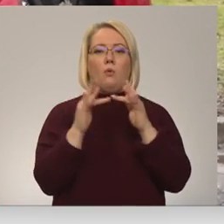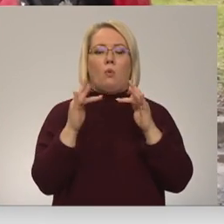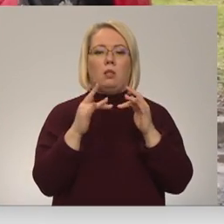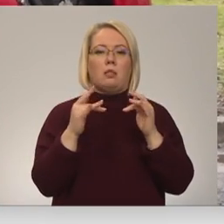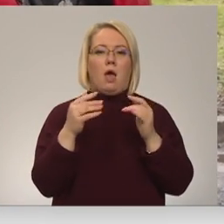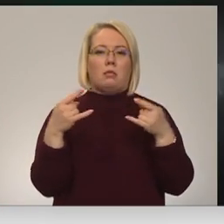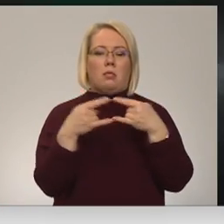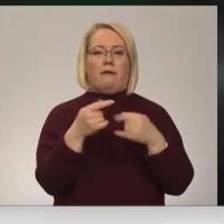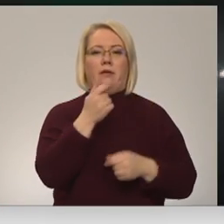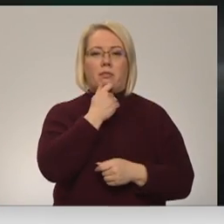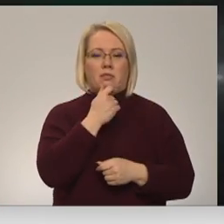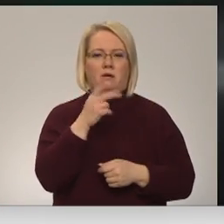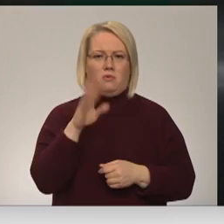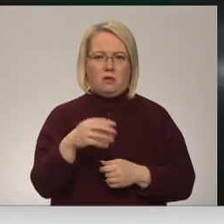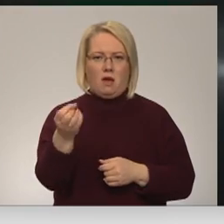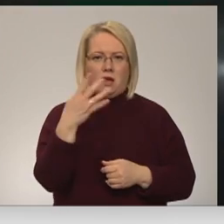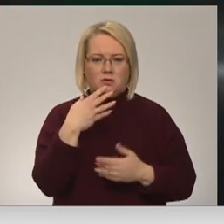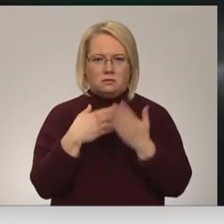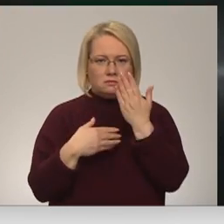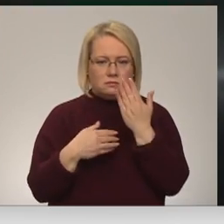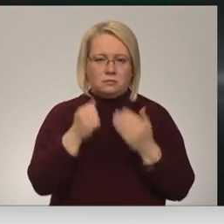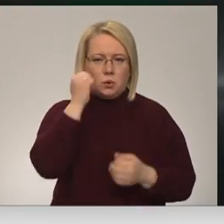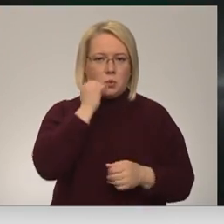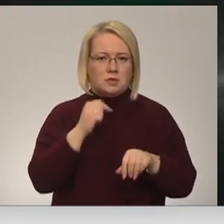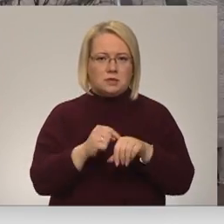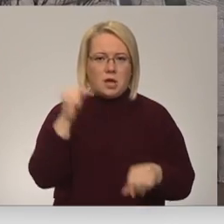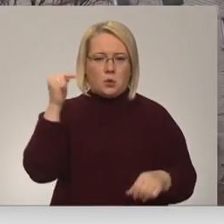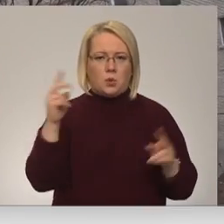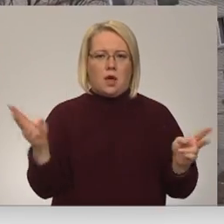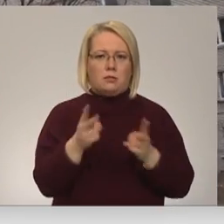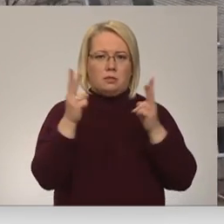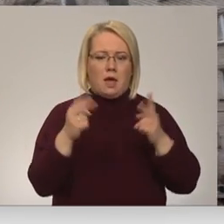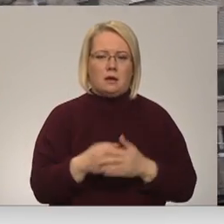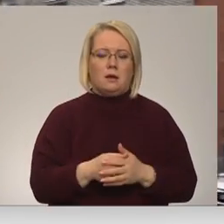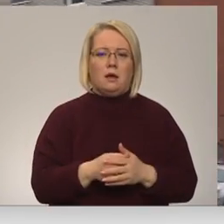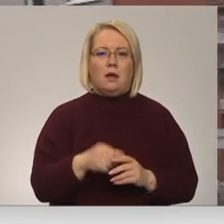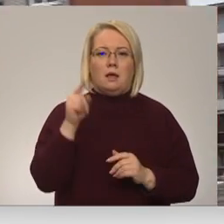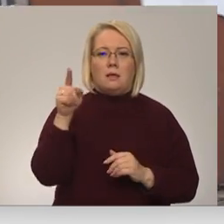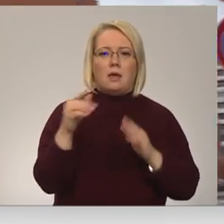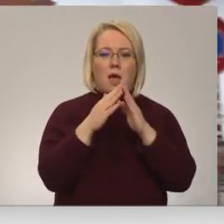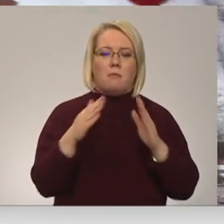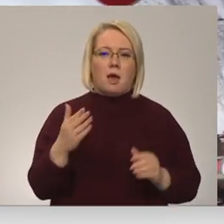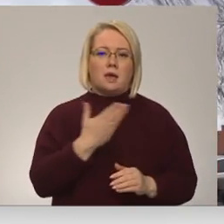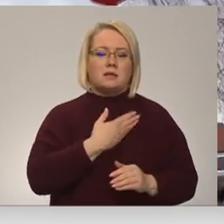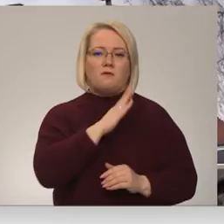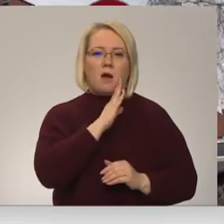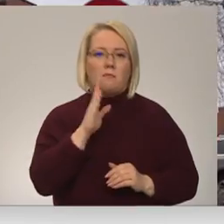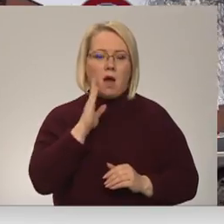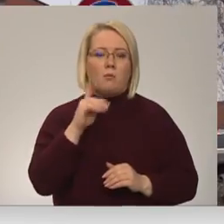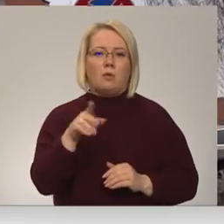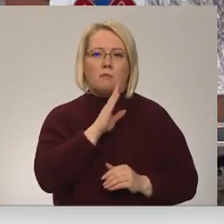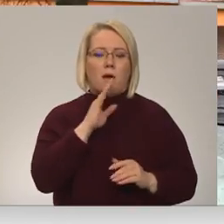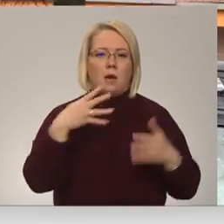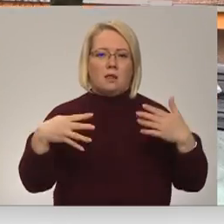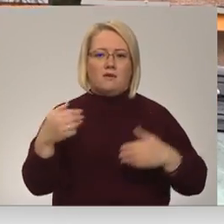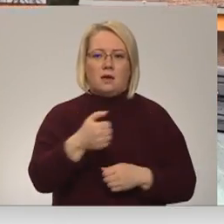Man atsūtīja, un tad, protams, neumulīgi radās tās jocīga sajūta, ka tu lieksi, ka visu deg. Man māta šeit mājā dzīvo, un tāpēc viņai 90 gadu,